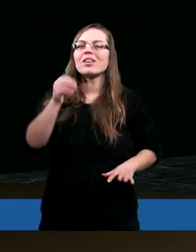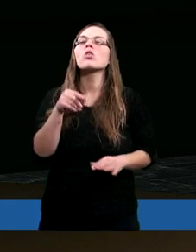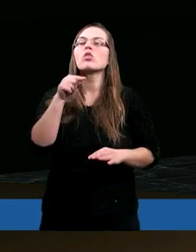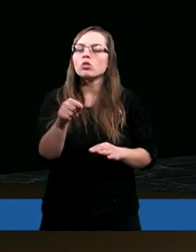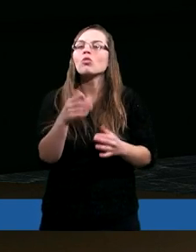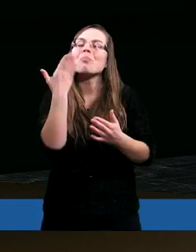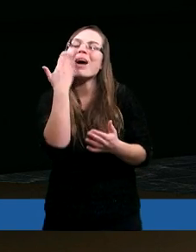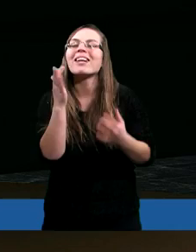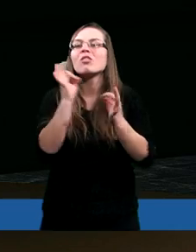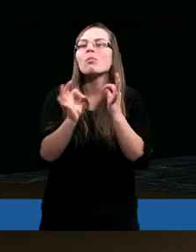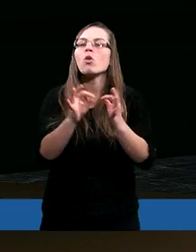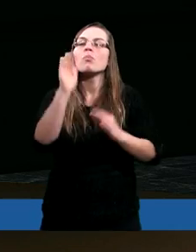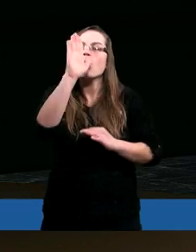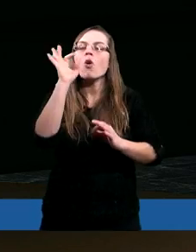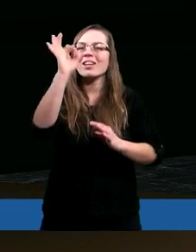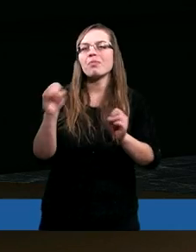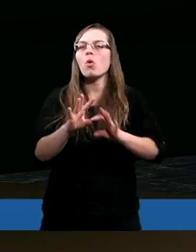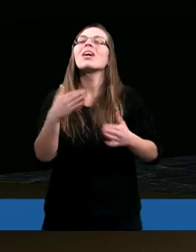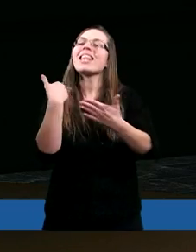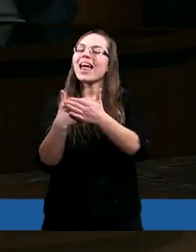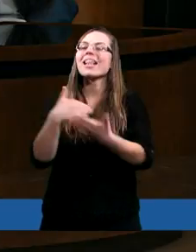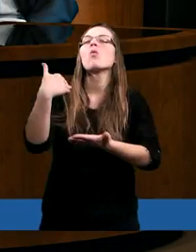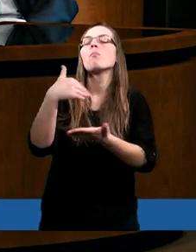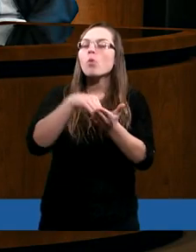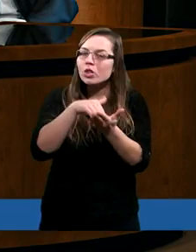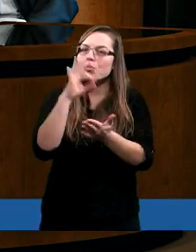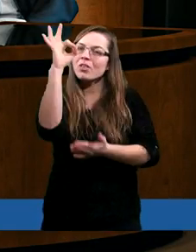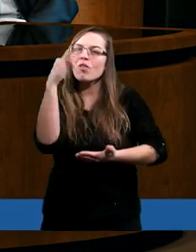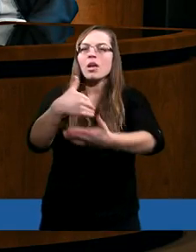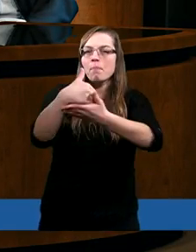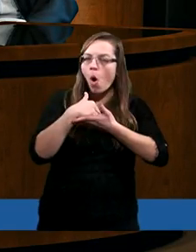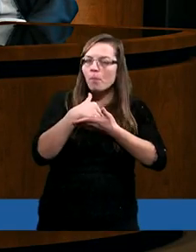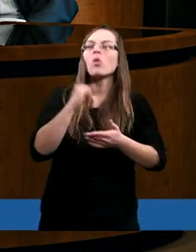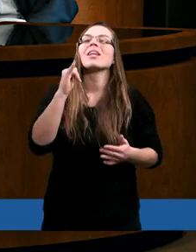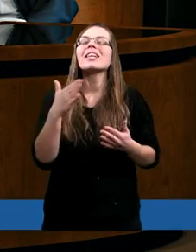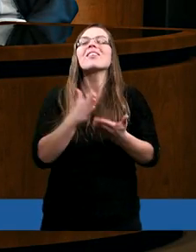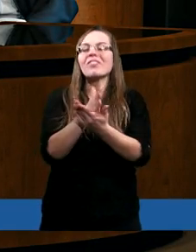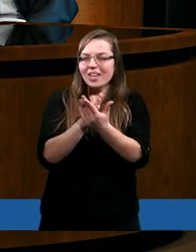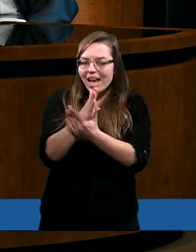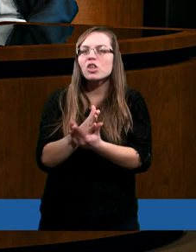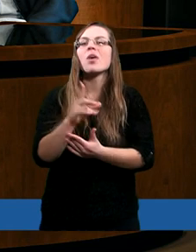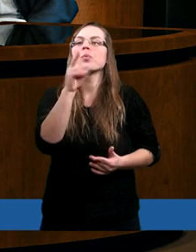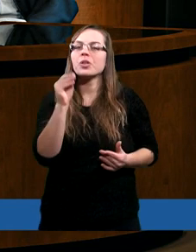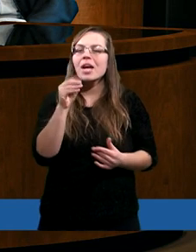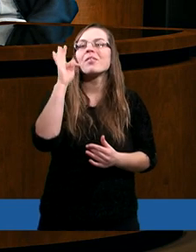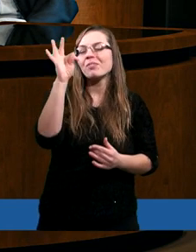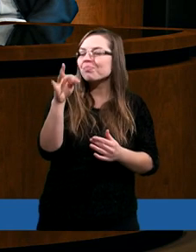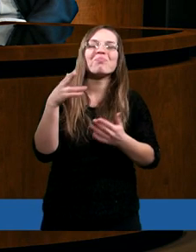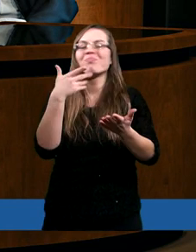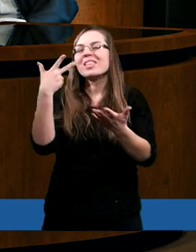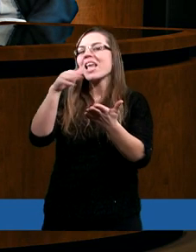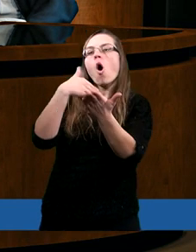istoty boskiej i dlatego potrzebujemy Twojej pomocy i wierzę, że jej nie